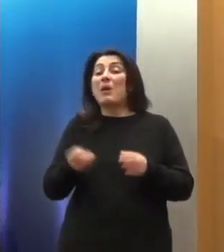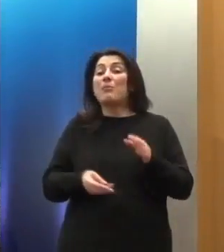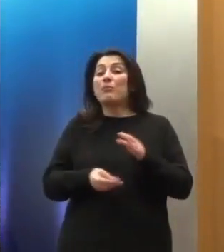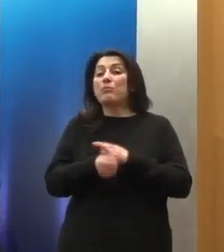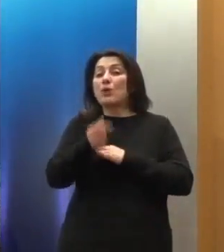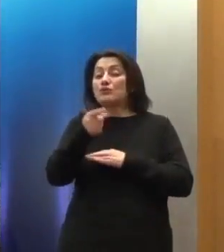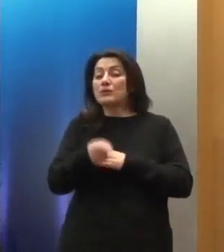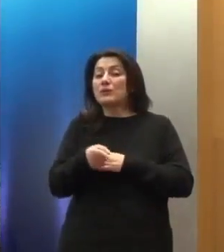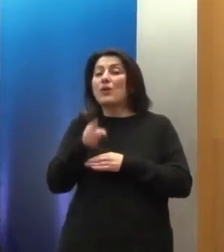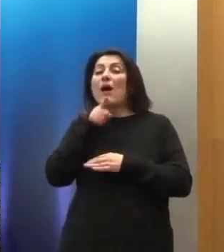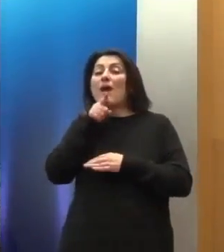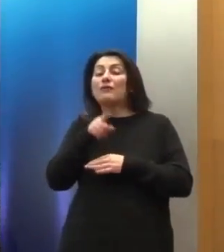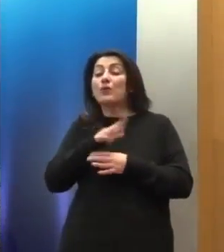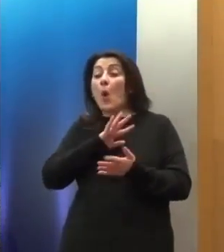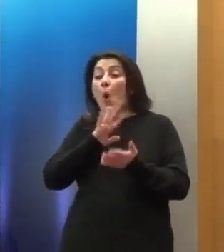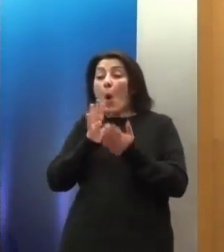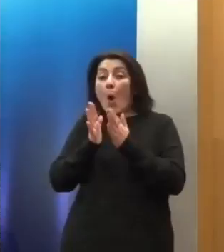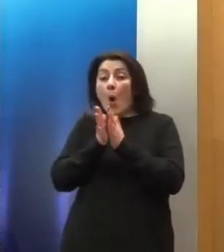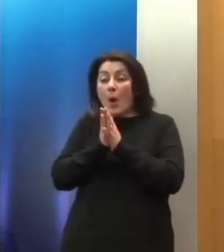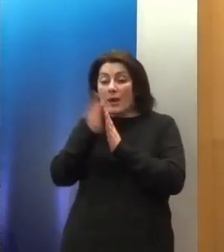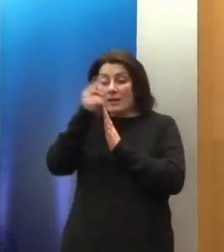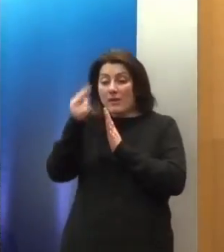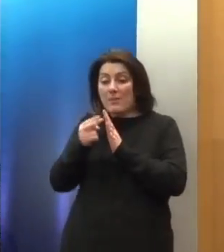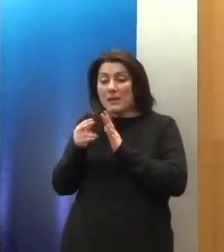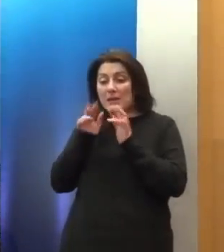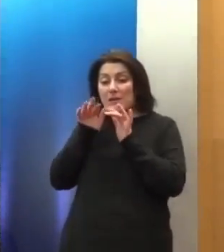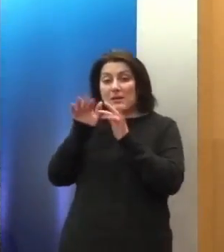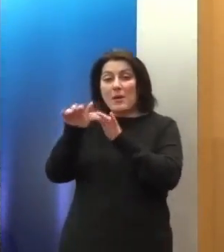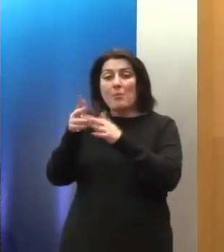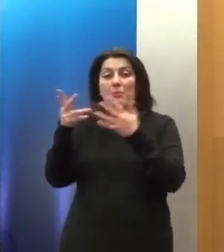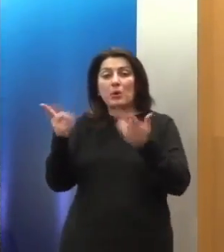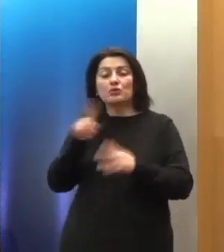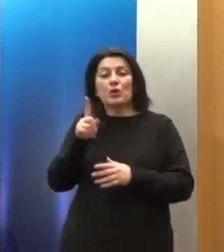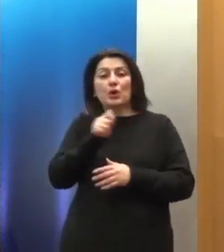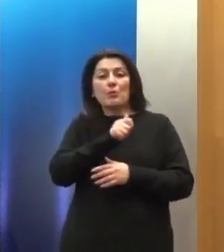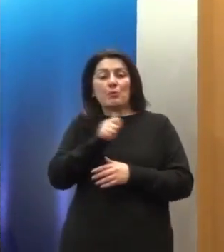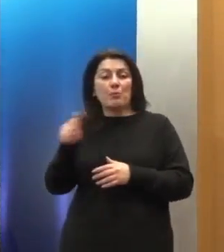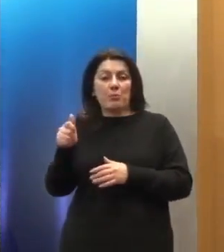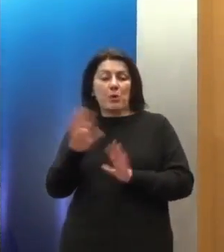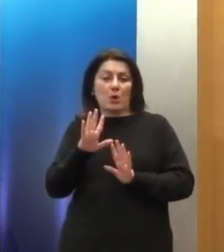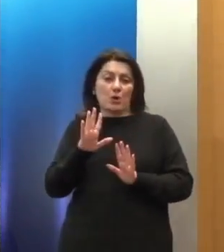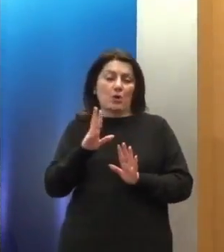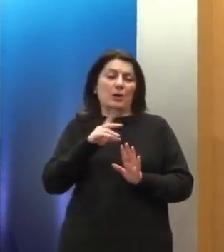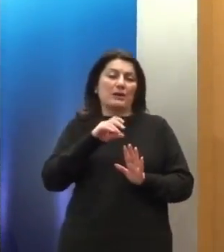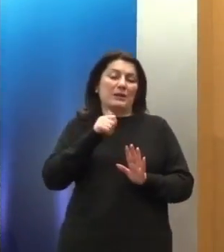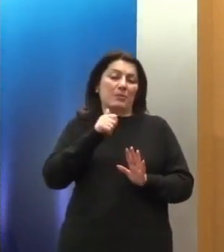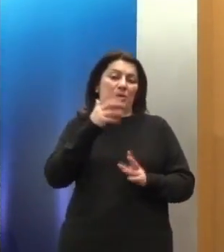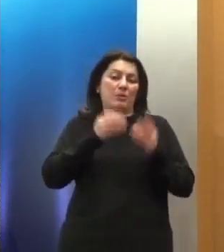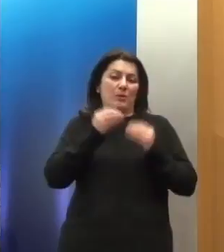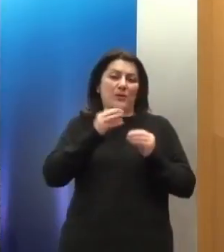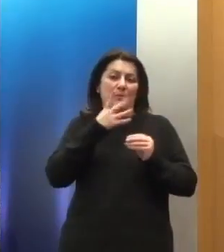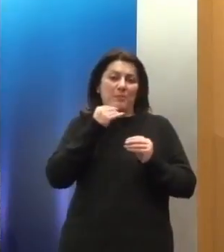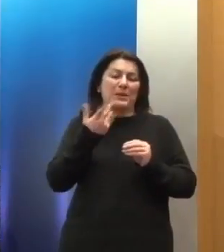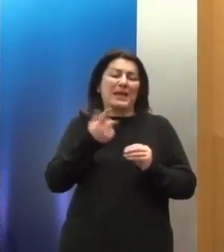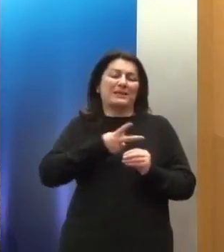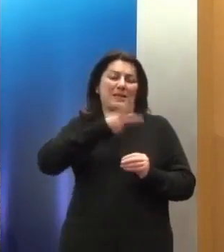επηρεάζει τελικά όλο αυτό το φάσμα των δικαιωμάτων, όχι μόνο των δικαιωμάτων πυρήνα, της πρώτης γενιάς δηλαδή, των σκληροπυρηνικών, που